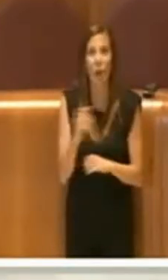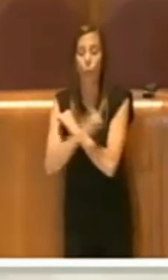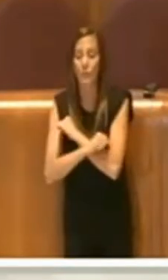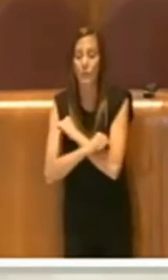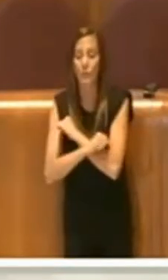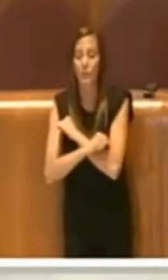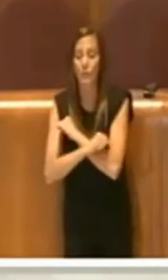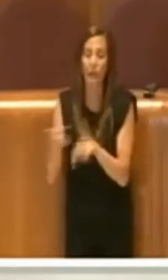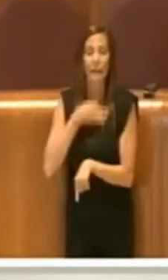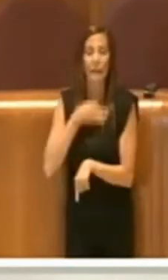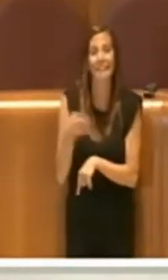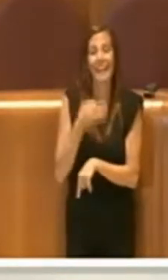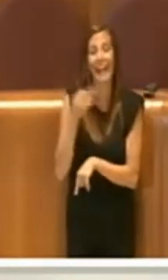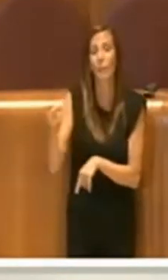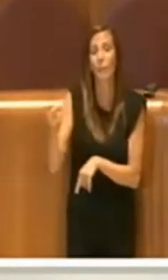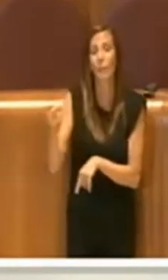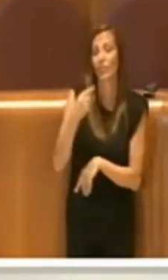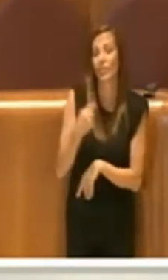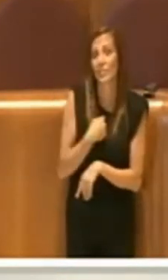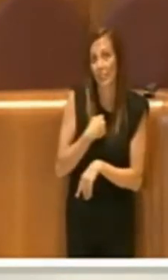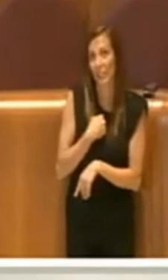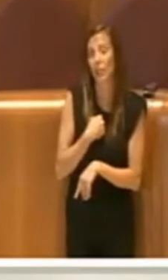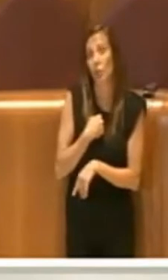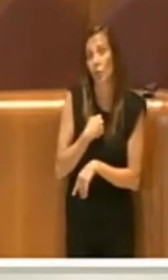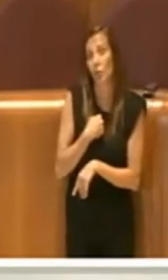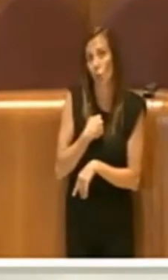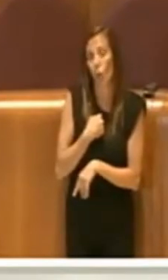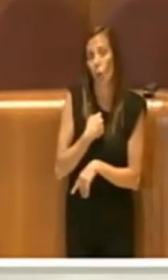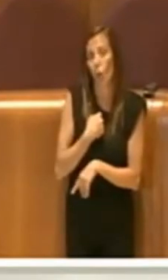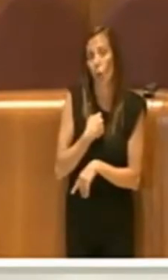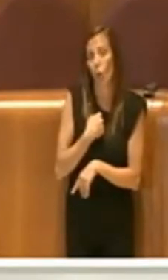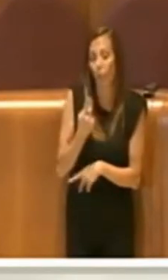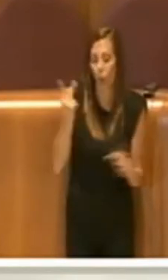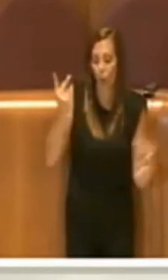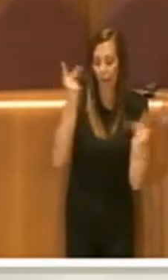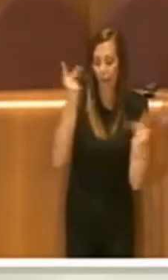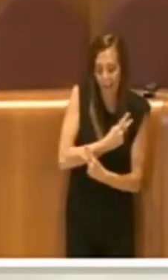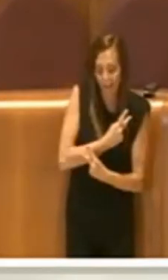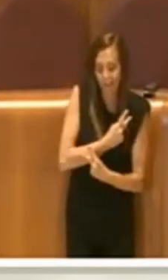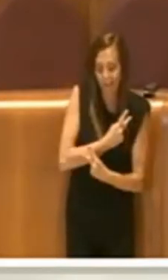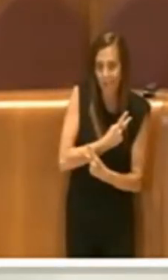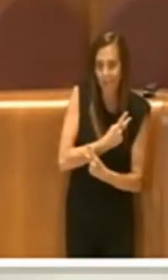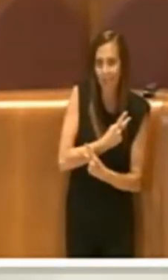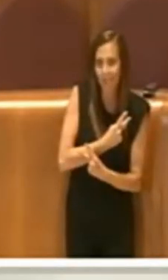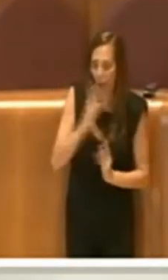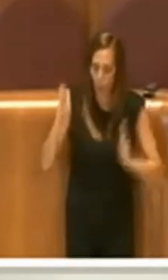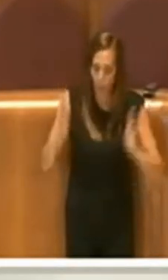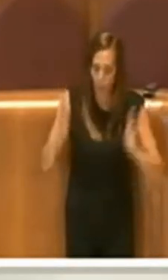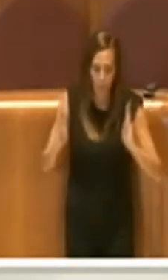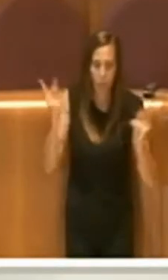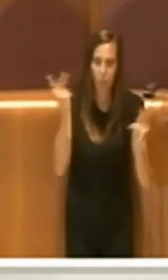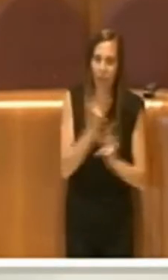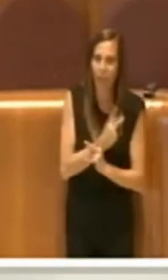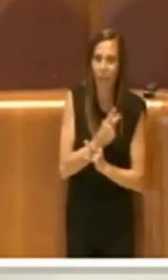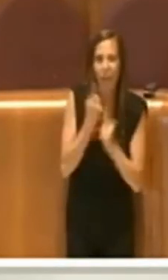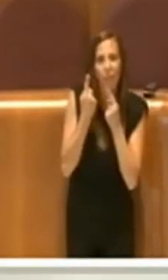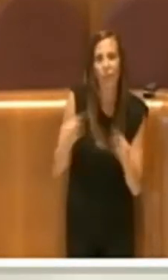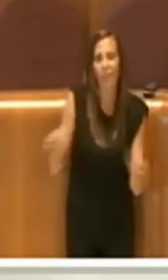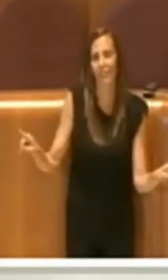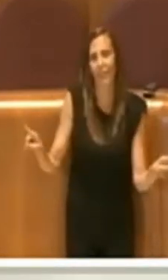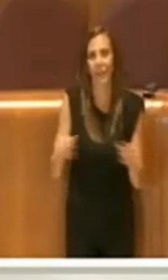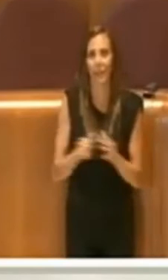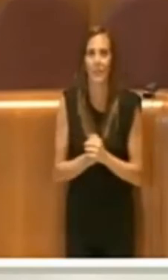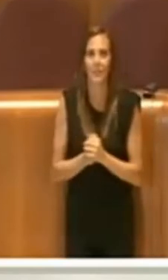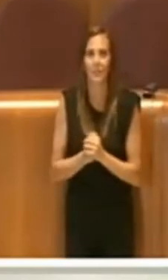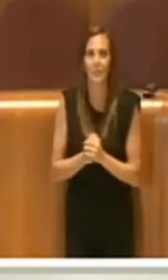ci dicono delle cose che poi nella realtà dei fatti sono veramente completamente diverse. Allora è stato